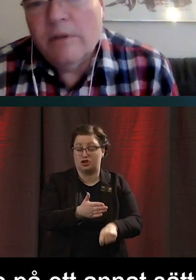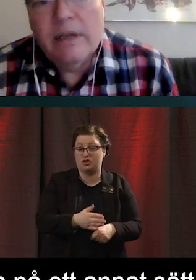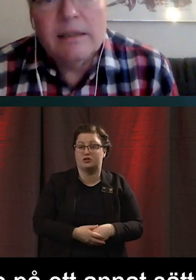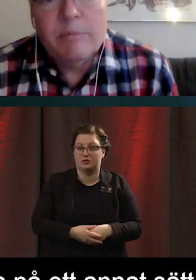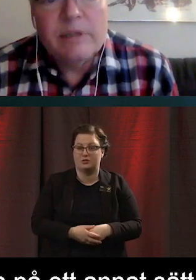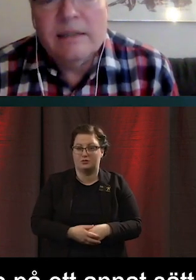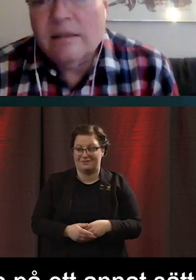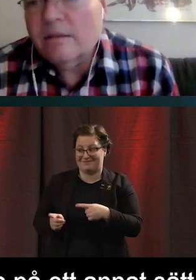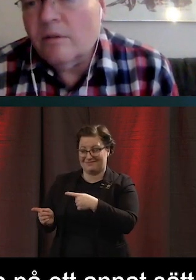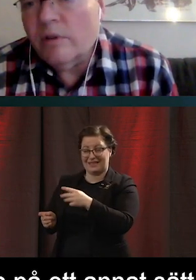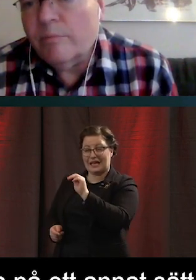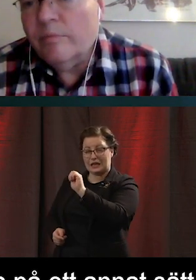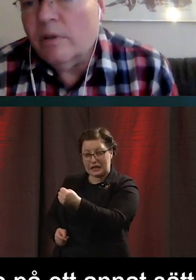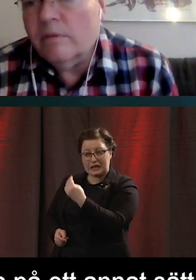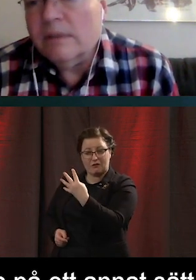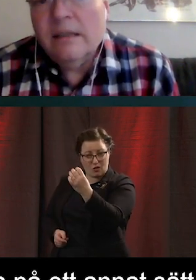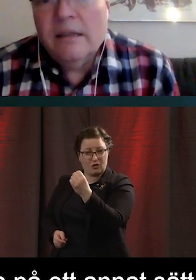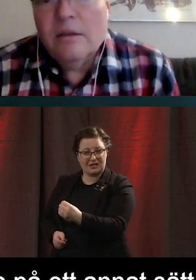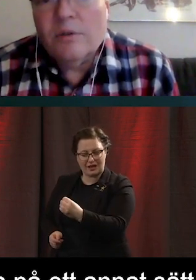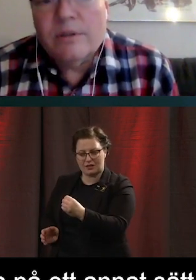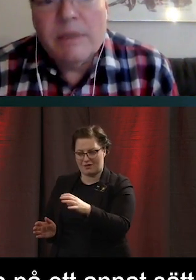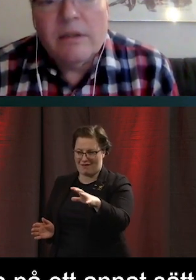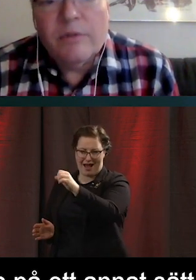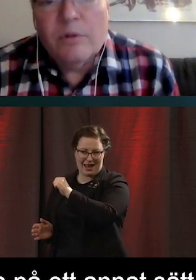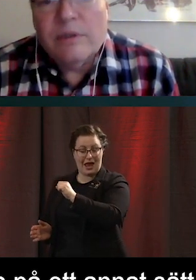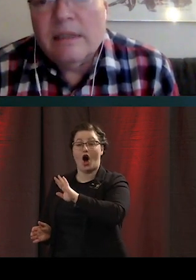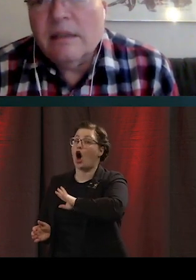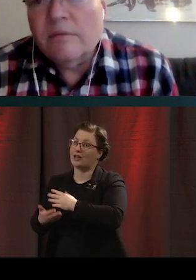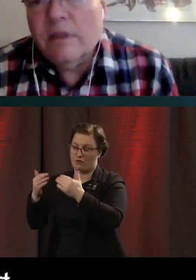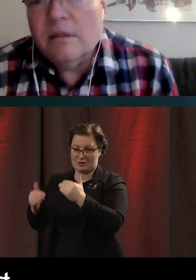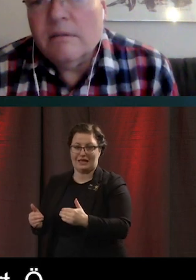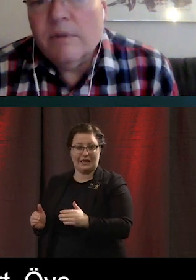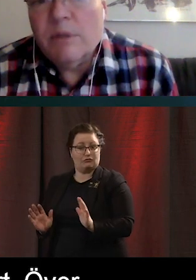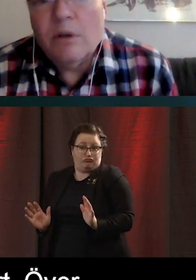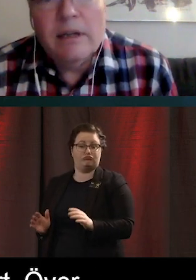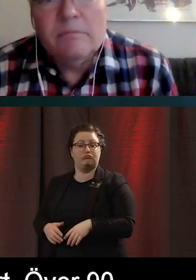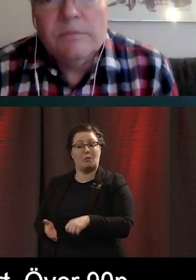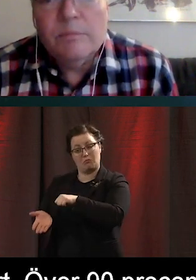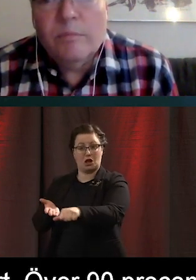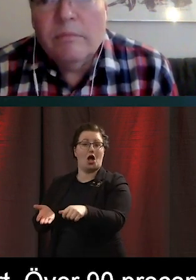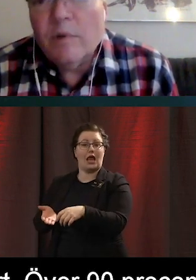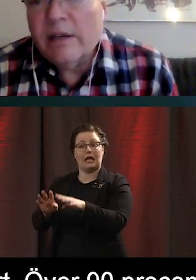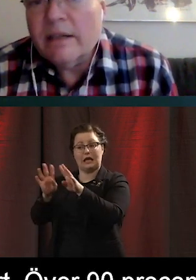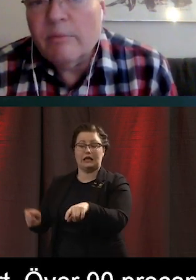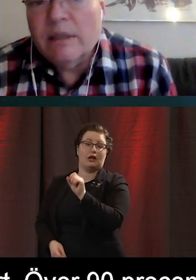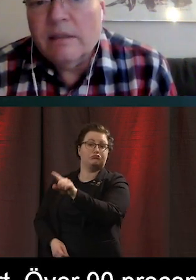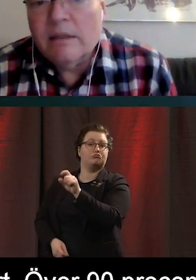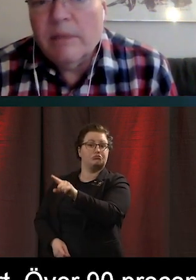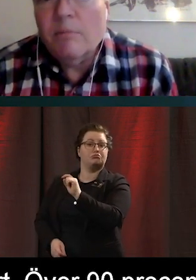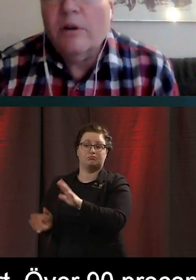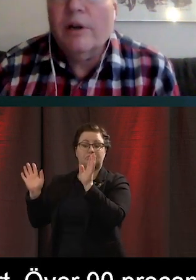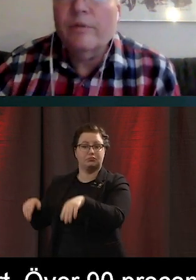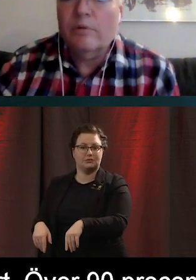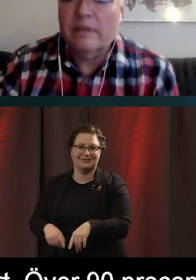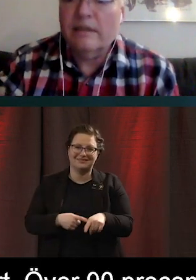90% av oss som inte har funktionsnedsättning, vi betalar våra räkningar på internet.